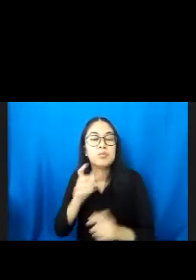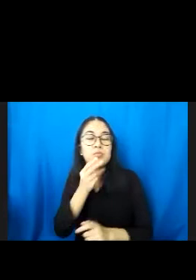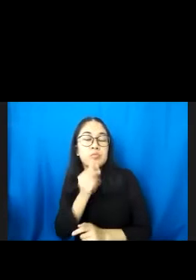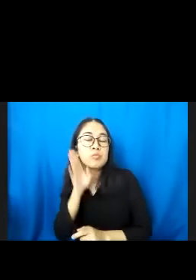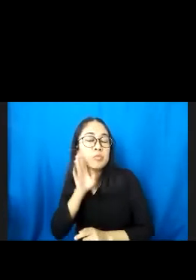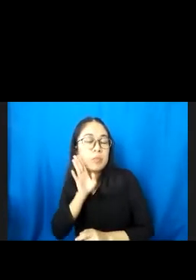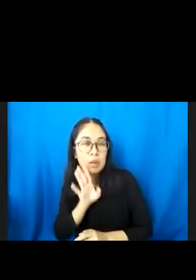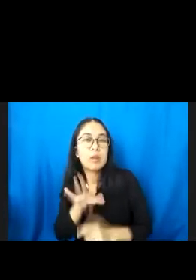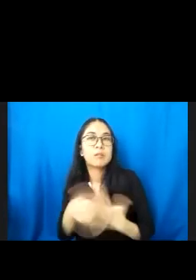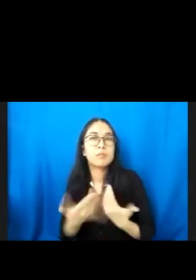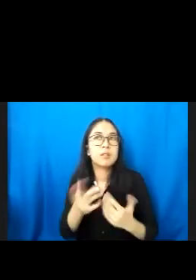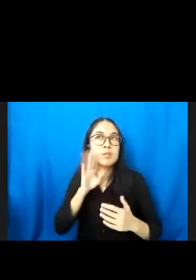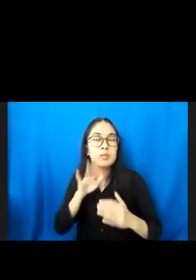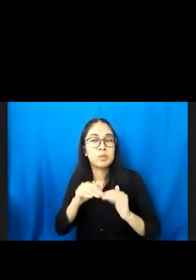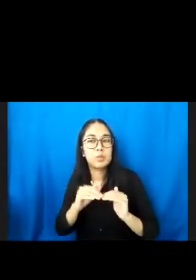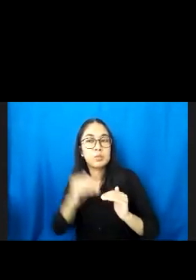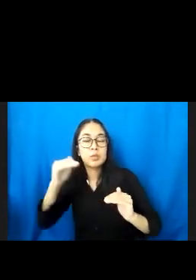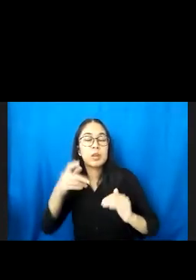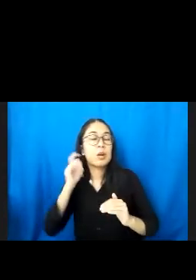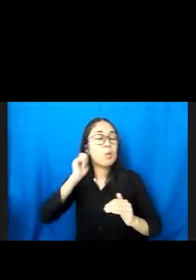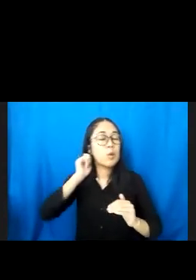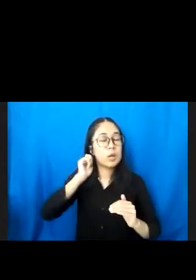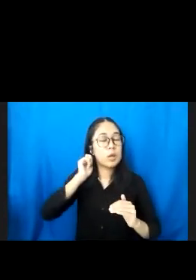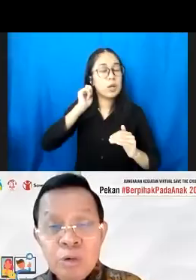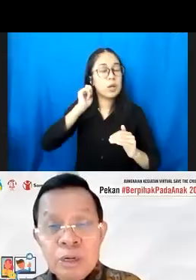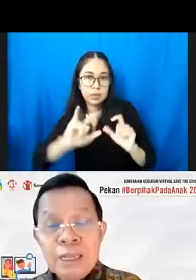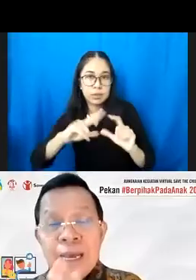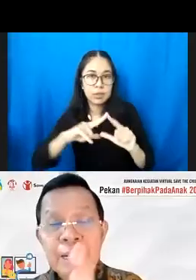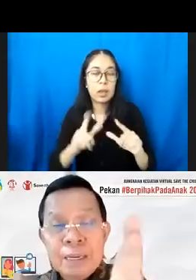memasuki usia subur, atau wanita usia subur, kemudian berpasangan,